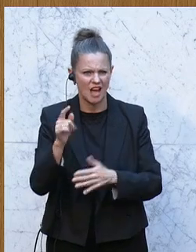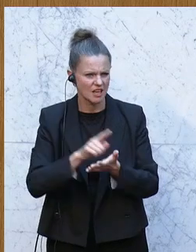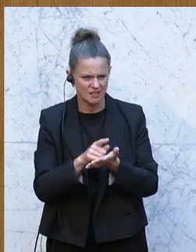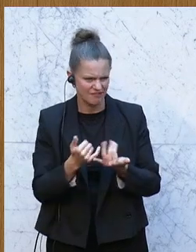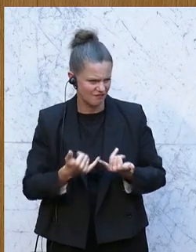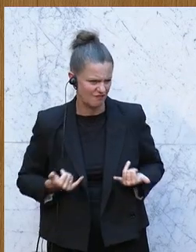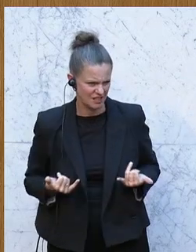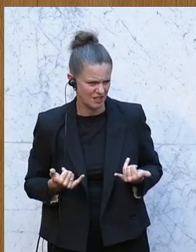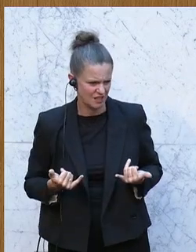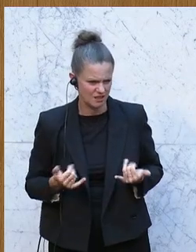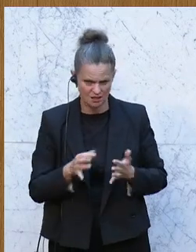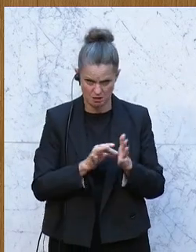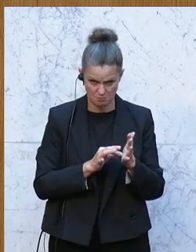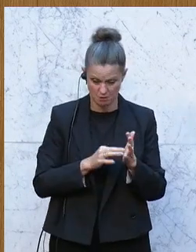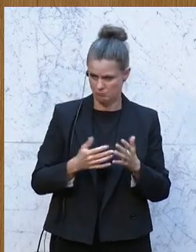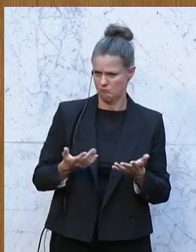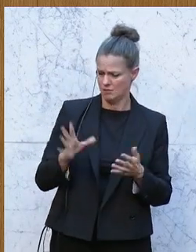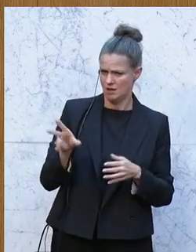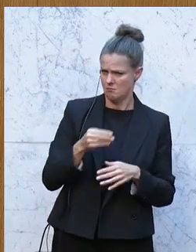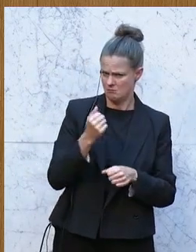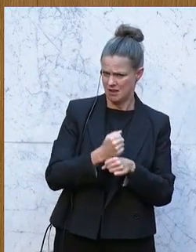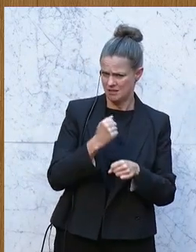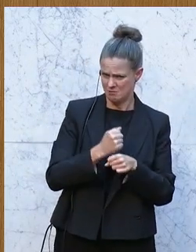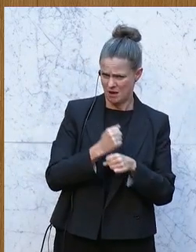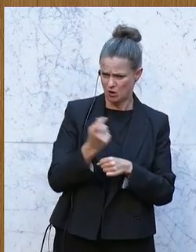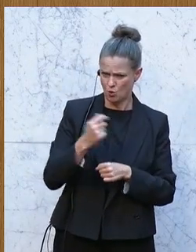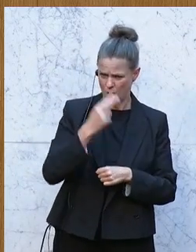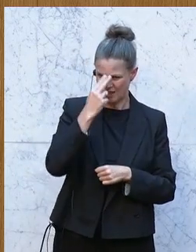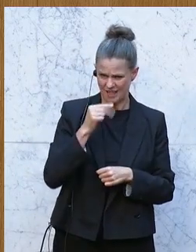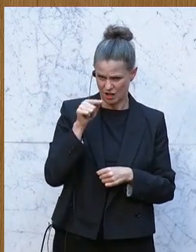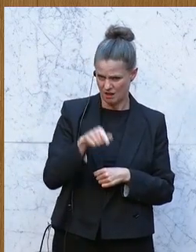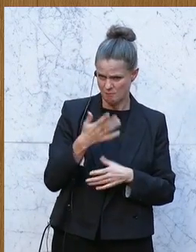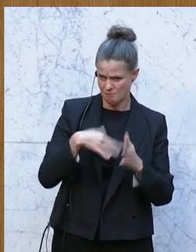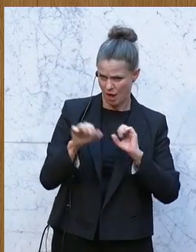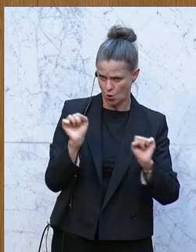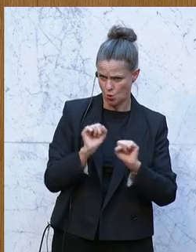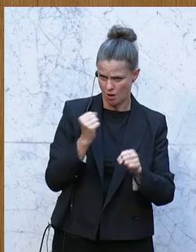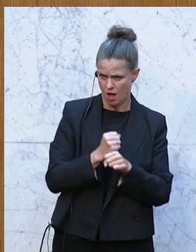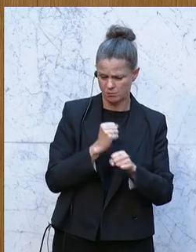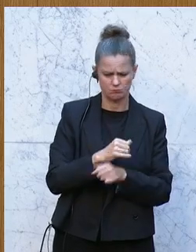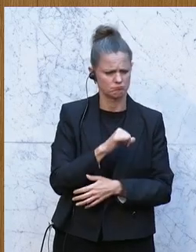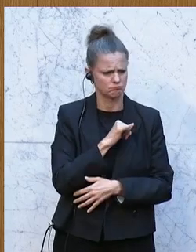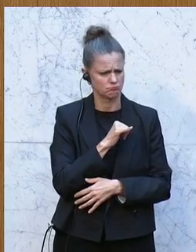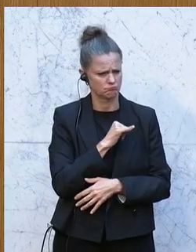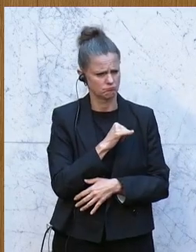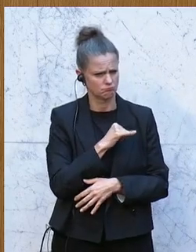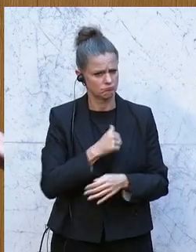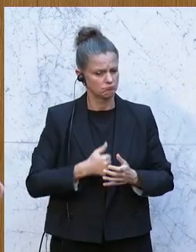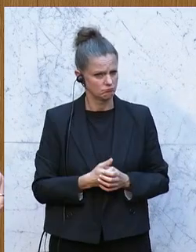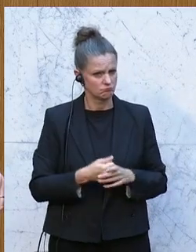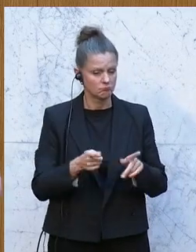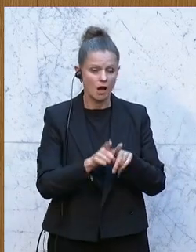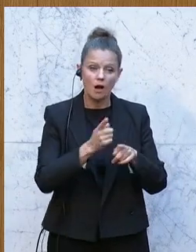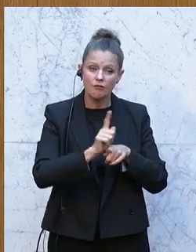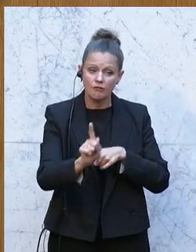es mit den Mitarbeitern? Die kommen dann alle in der Nacht, weil da ist es vielleicht kühler. Sehr, sehr spannend. Und was auch fehlt,